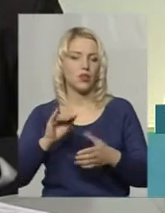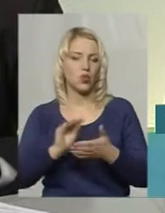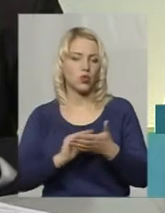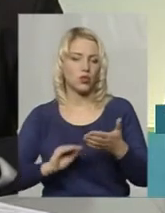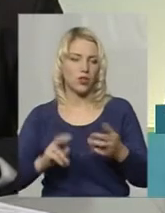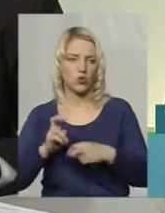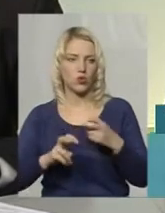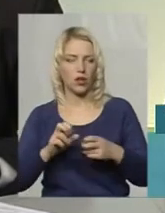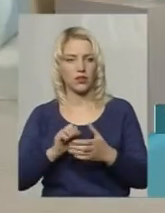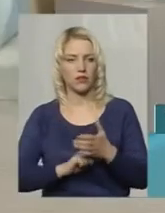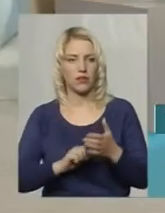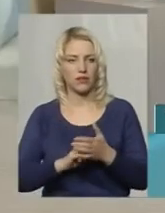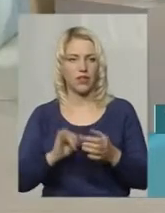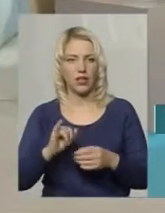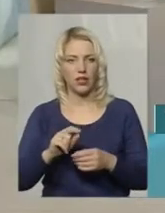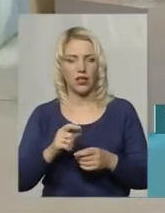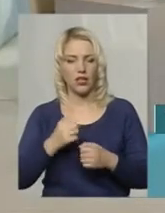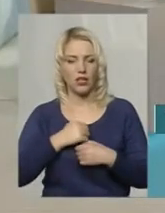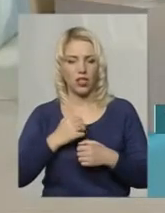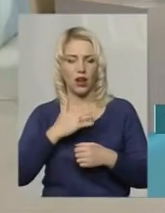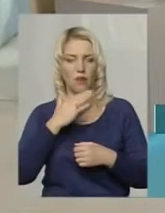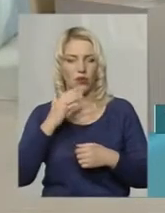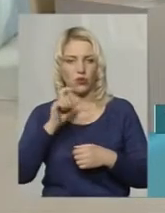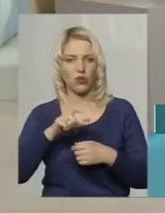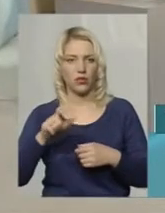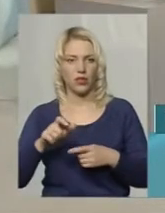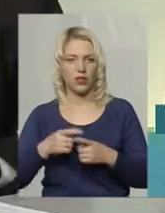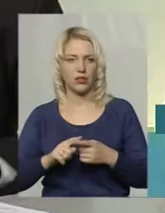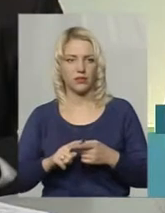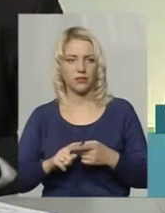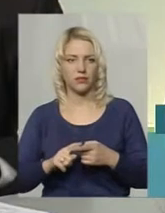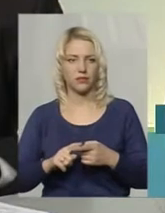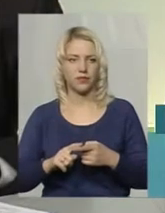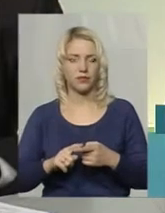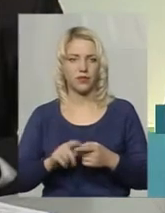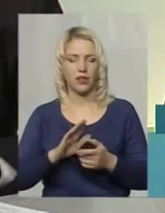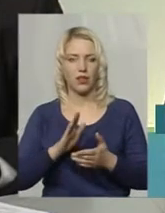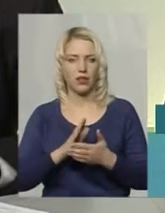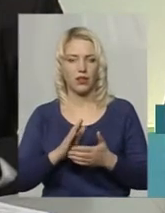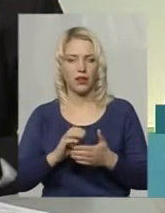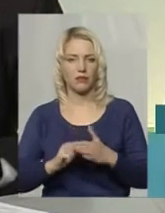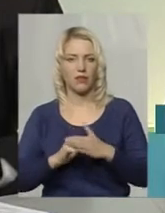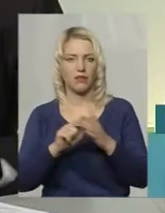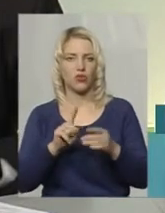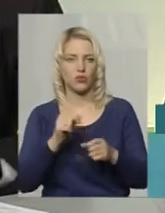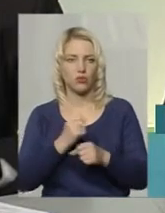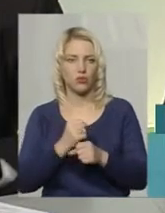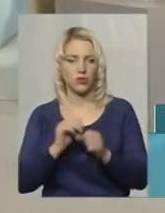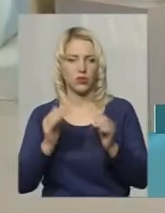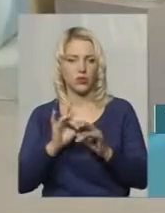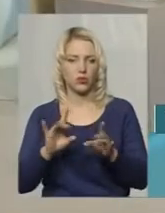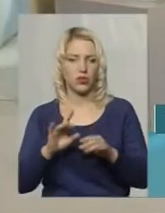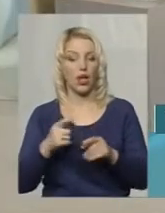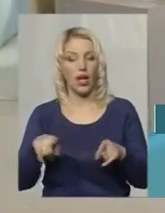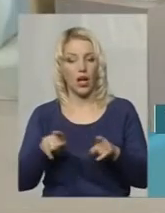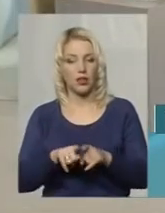звернення громадян, на жаль, у великій кількості випадків не є для них інфоприводом і підставою, щоб зробити сюжет. А от таке перекриття є.